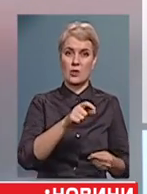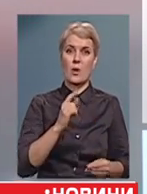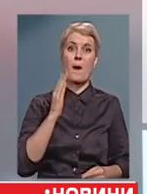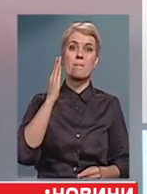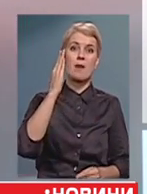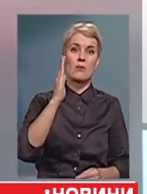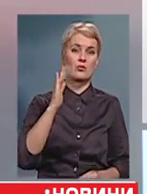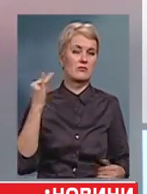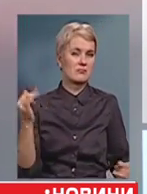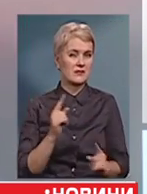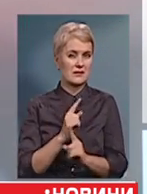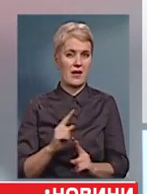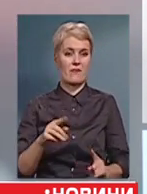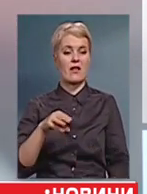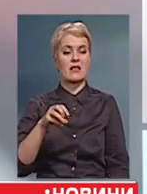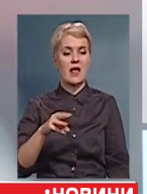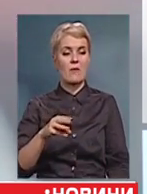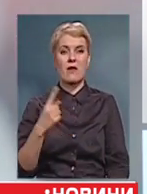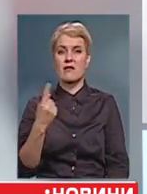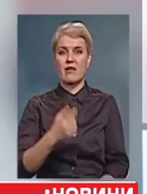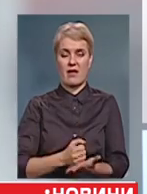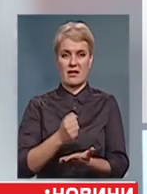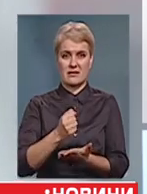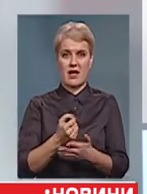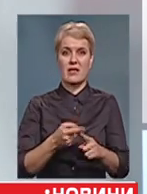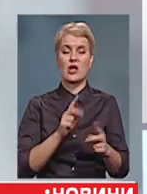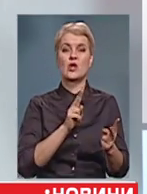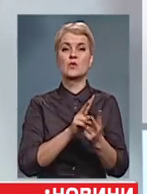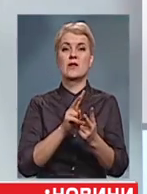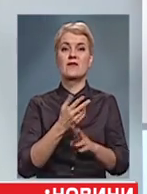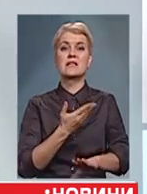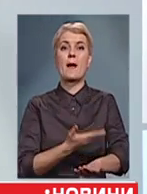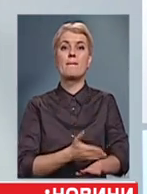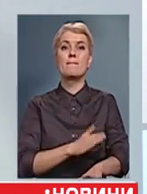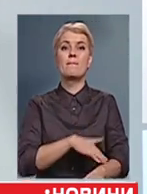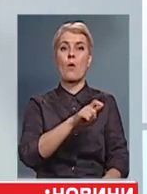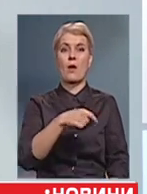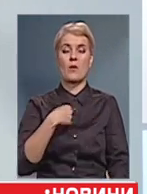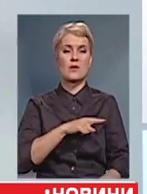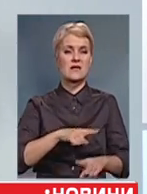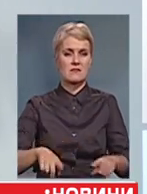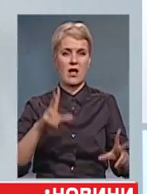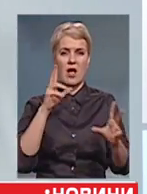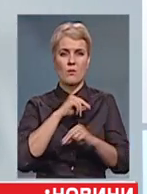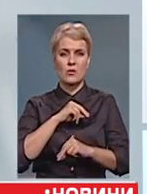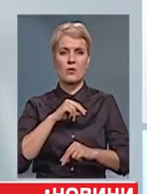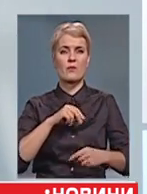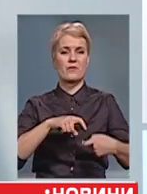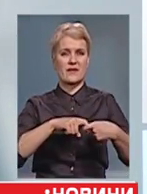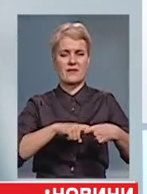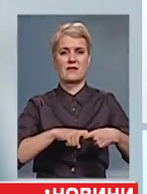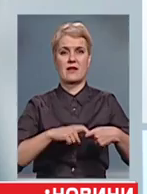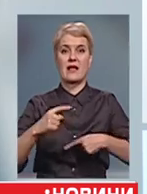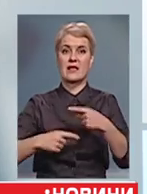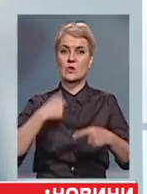Дональд Трамп – єдиний кандидат, який протягом передвиборчої кампанії зустрічався з поляками. Ми швидко зможемо налагодити з ним зв'язок. Наступного